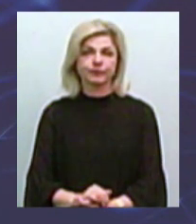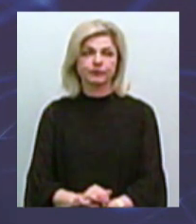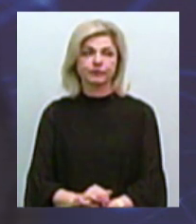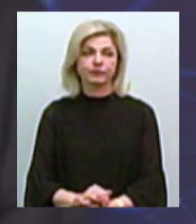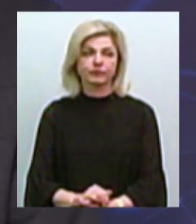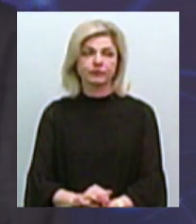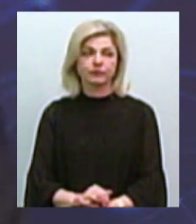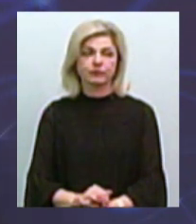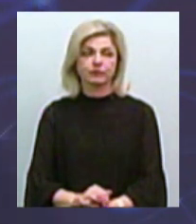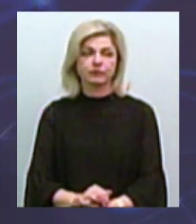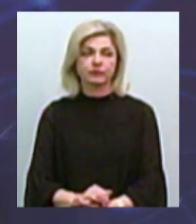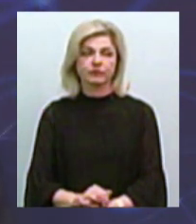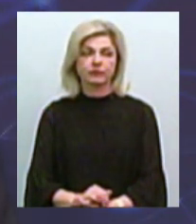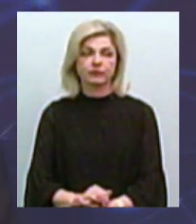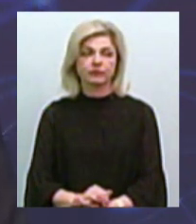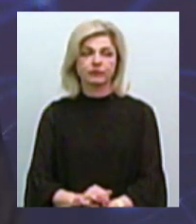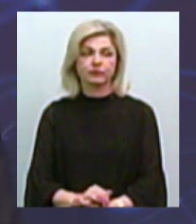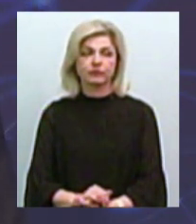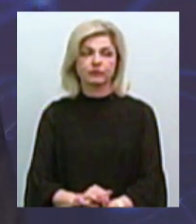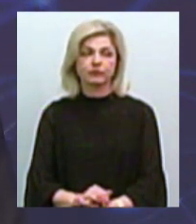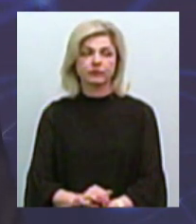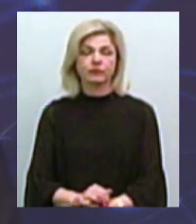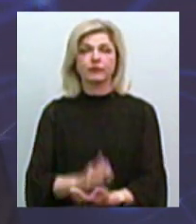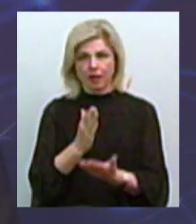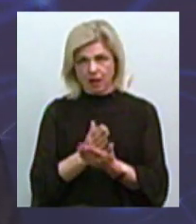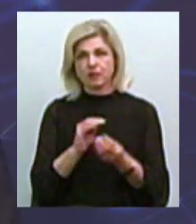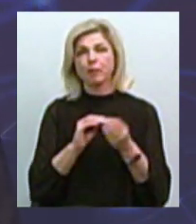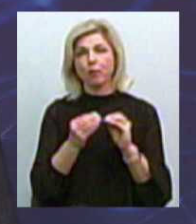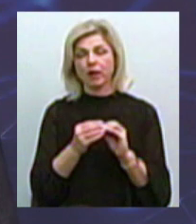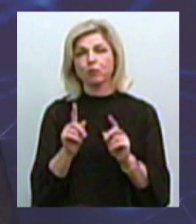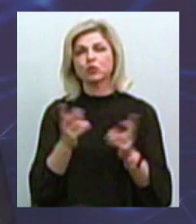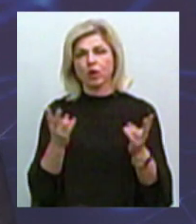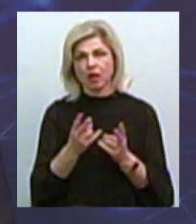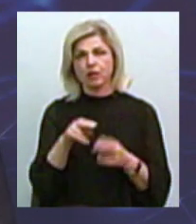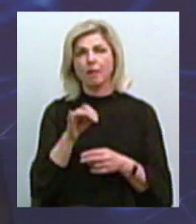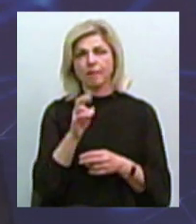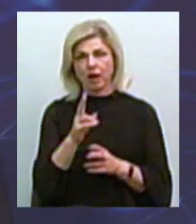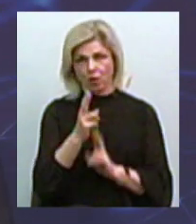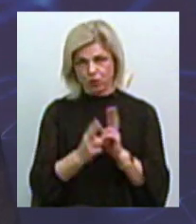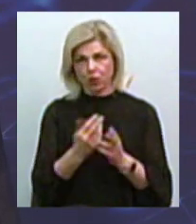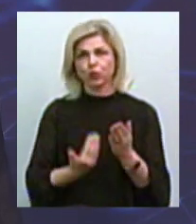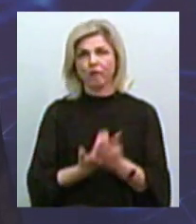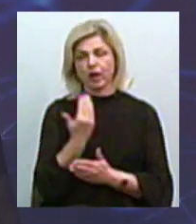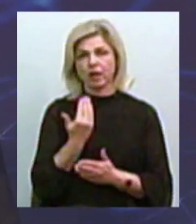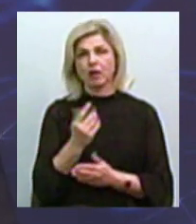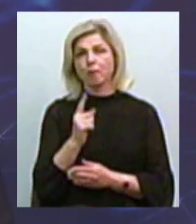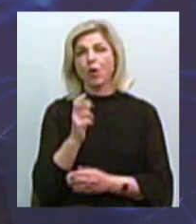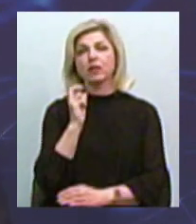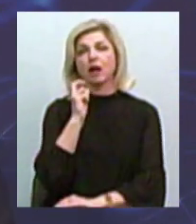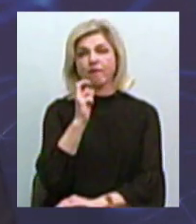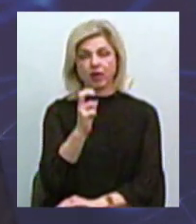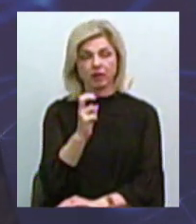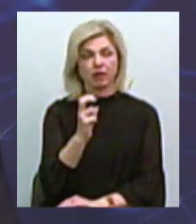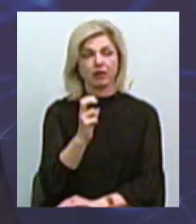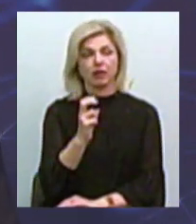Ну вот в этом и есть наша проблема в том, что нужно этот парк обновлять. Потому что трамваи, например, если мы